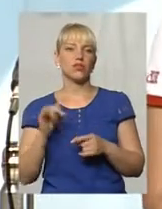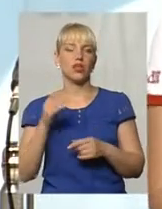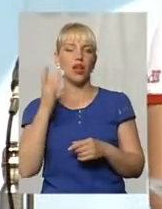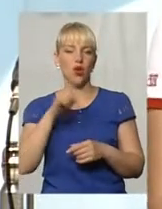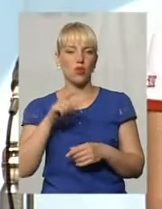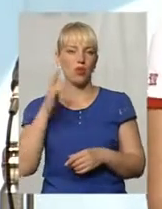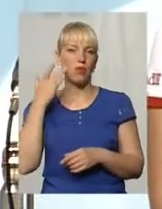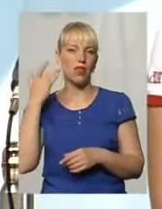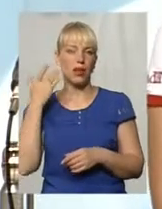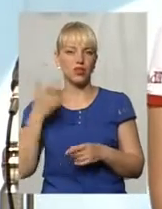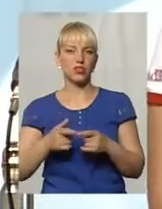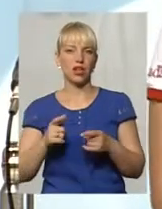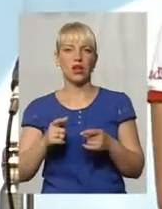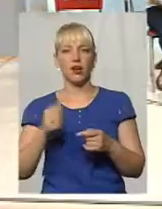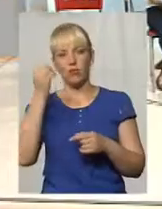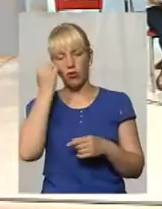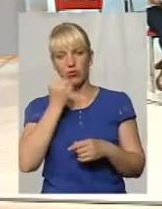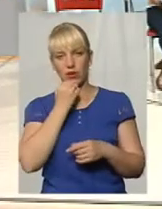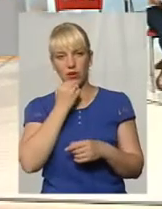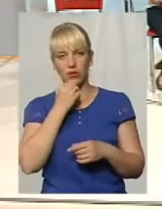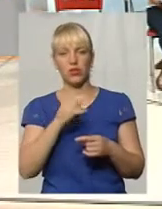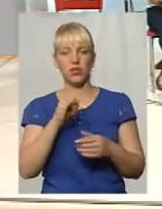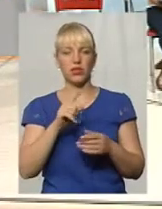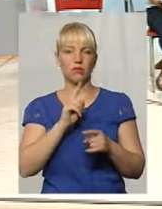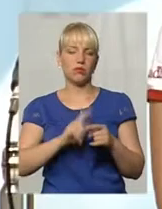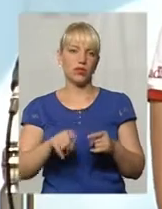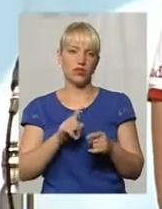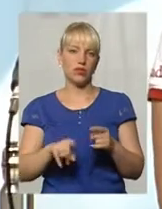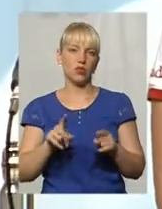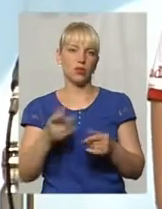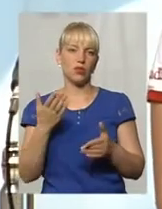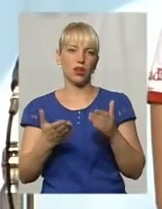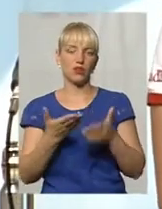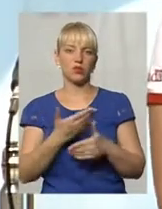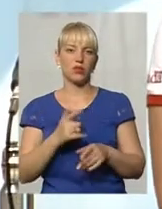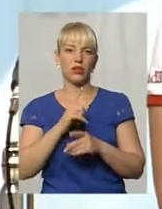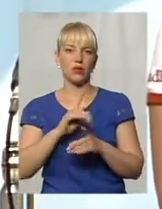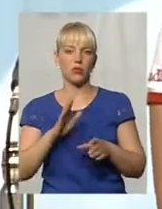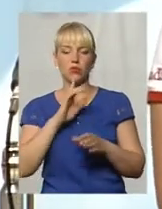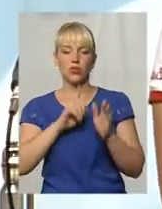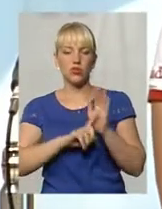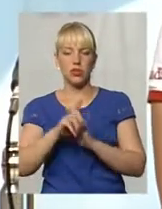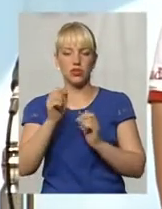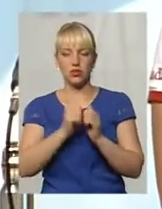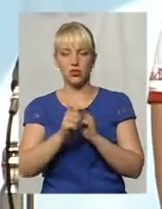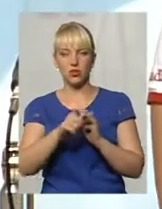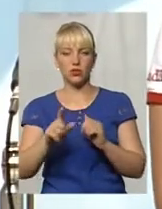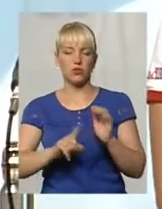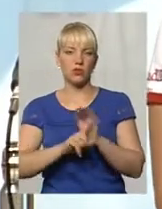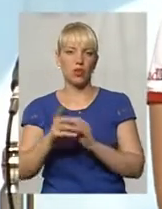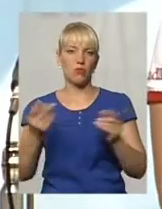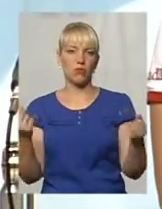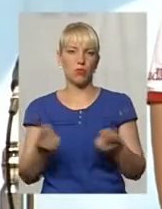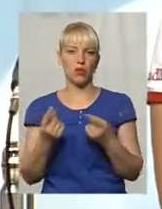легше подякувати і пришвидшити. Тому, якщо ми не почнемо, звичайно, з кожного, не почнемо з побутової корупції,